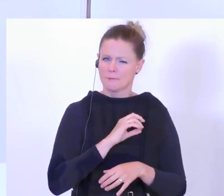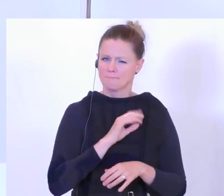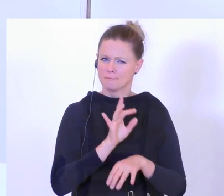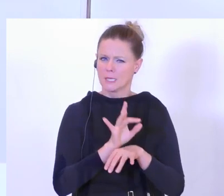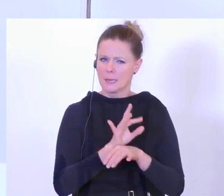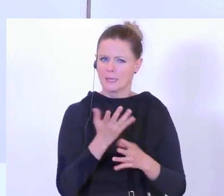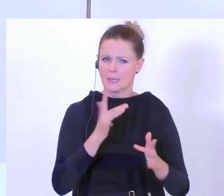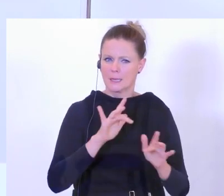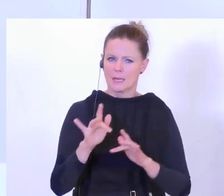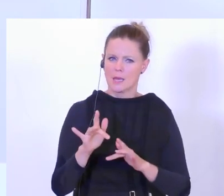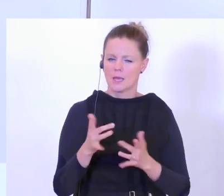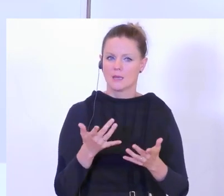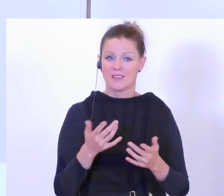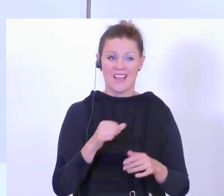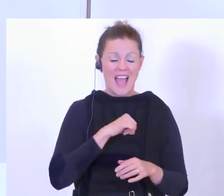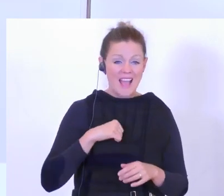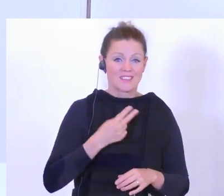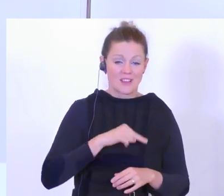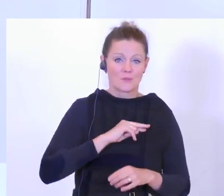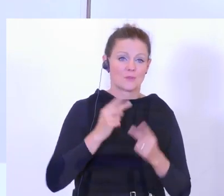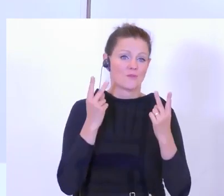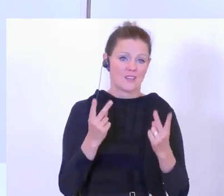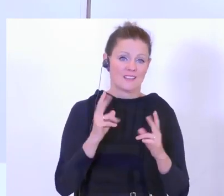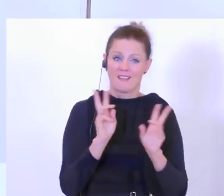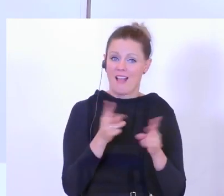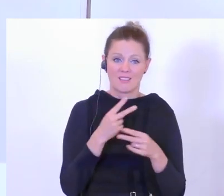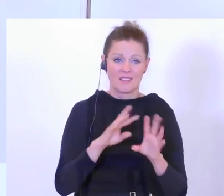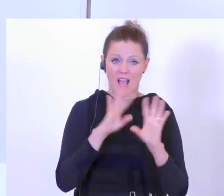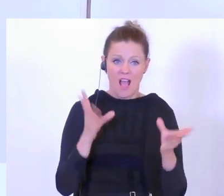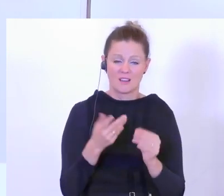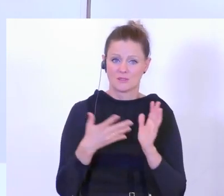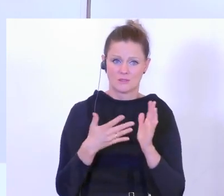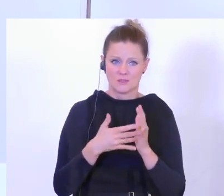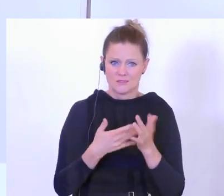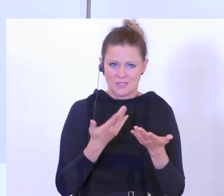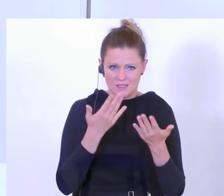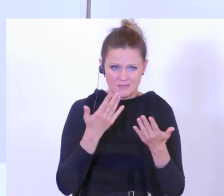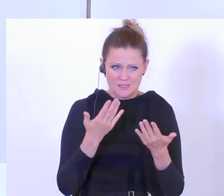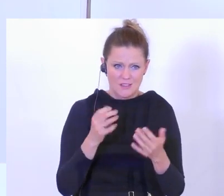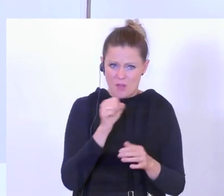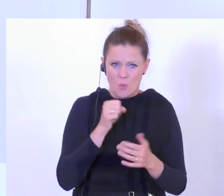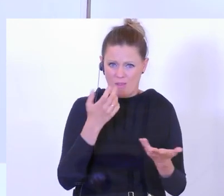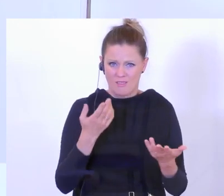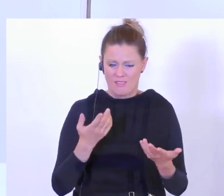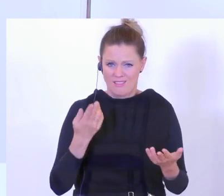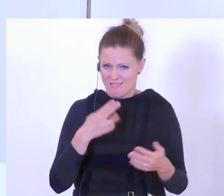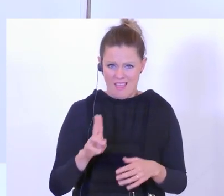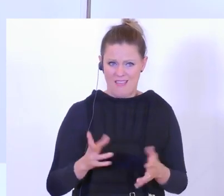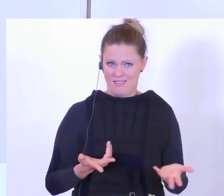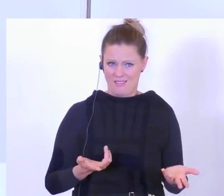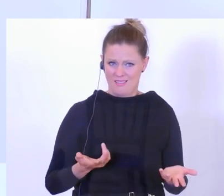Eigenverantwortung auch gefordert. Man kann nicht alles kontrollieren. Das ist ja absurd, aber entscheidend ist ja,